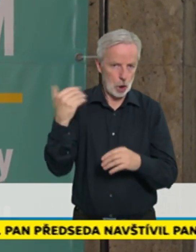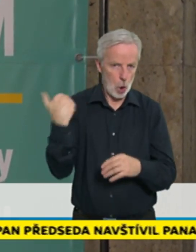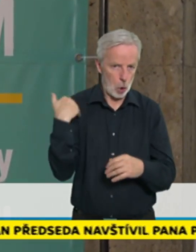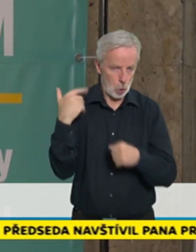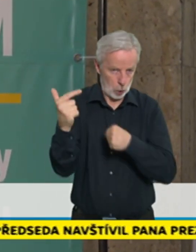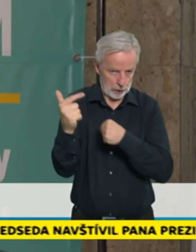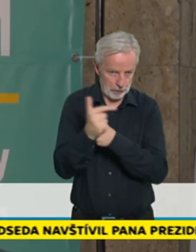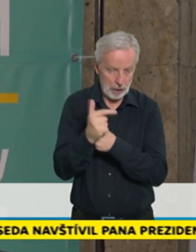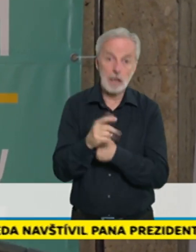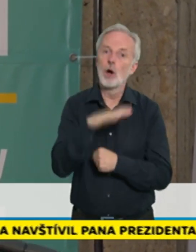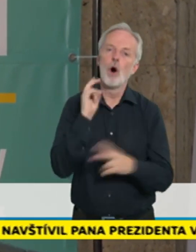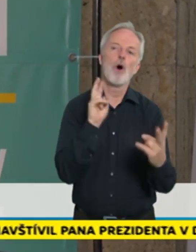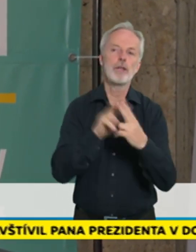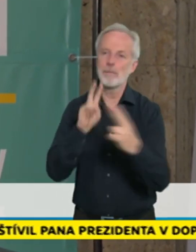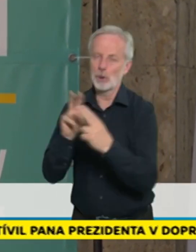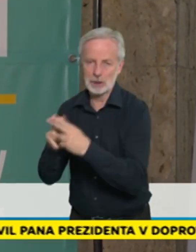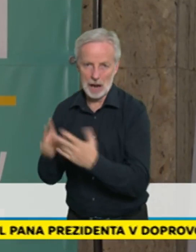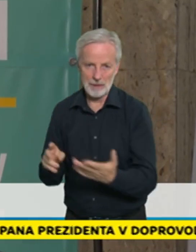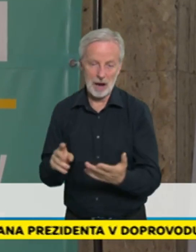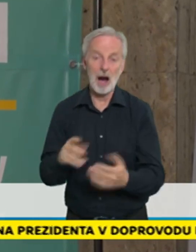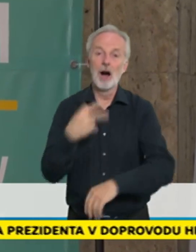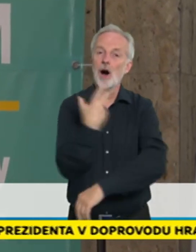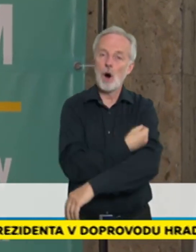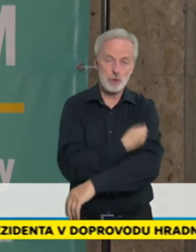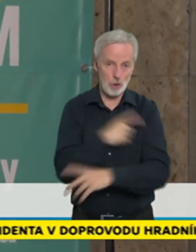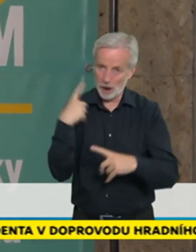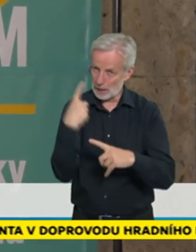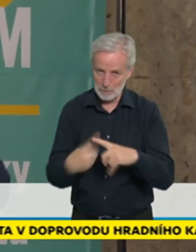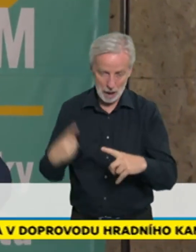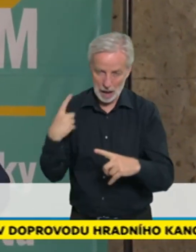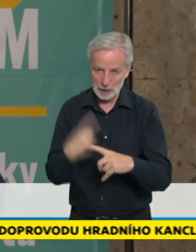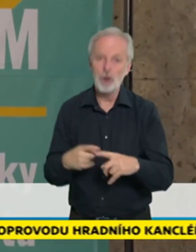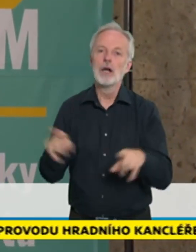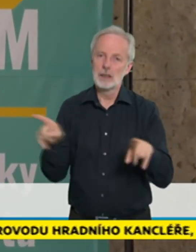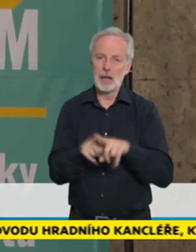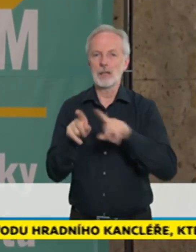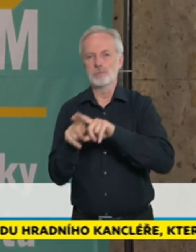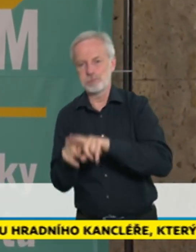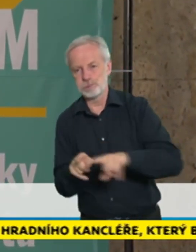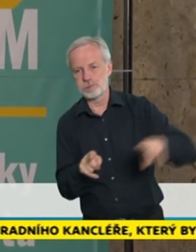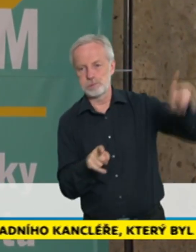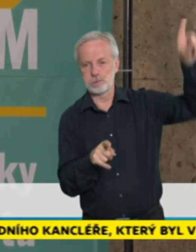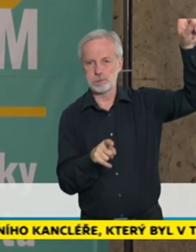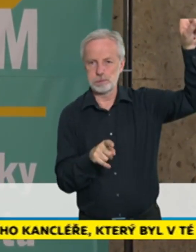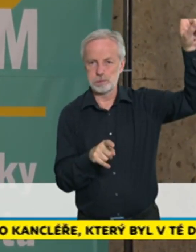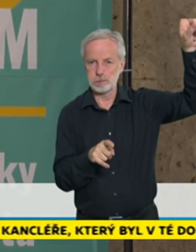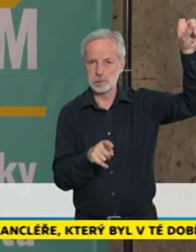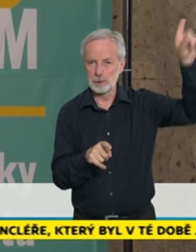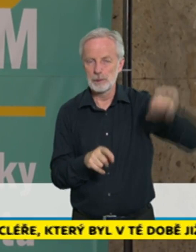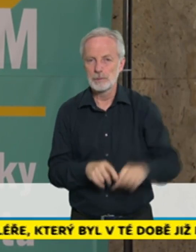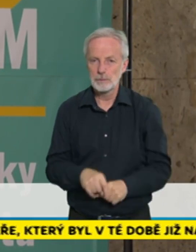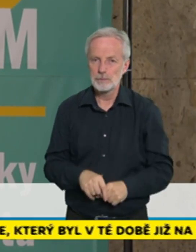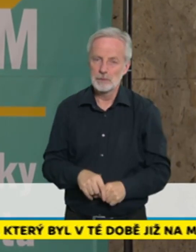sociálních kontaktů a kde také ta proočkovanost je relativně nízká a tudíž ta šance, že se v té neočkované populaci ten virus bude